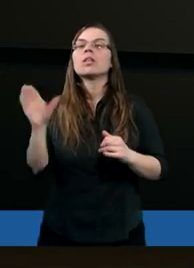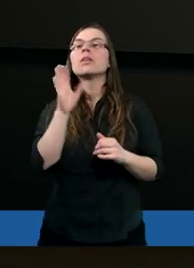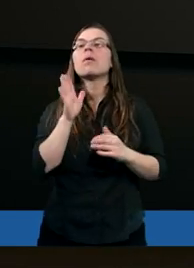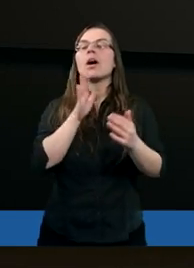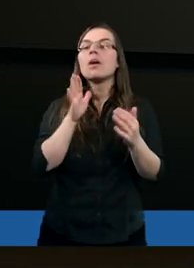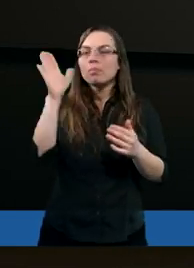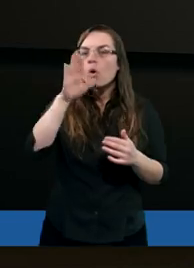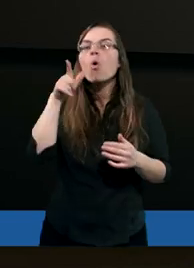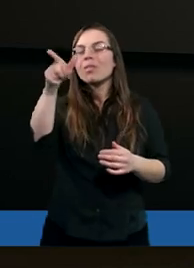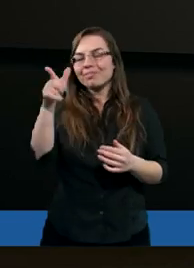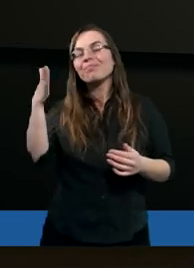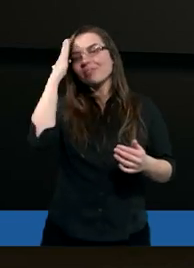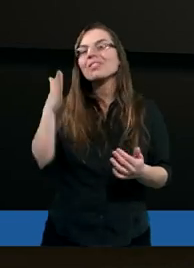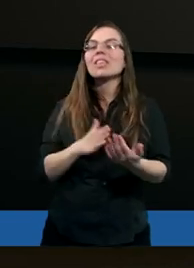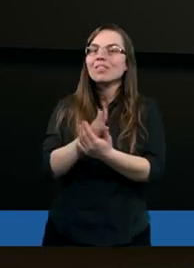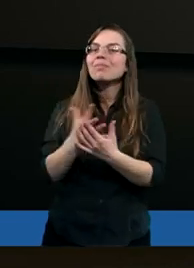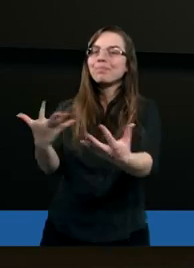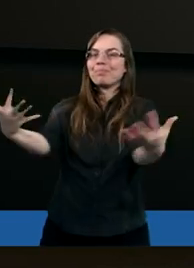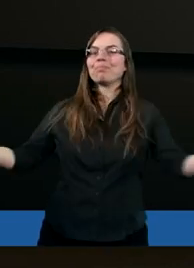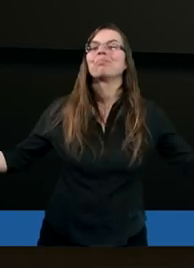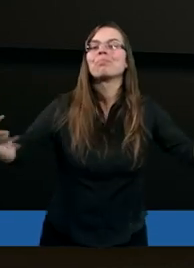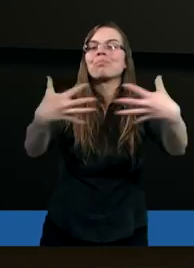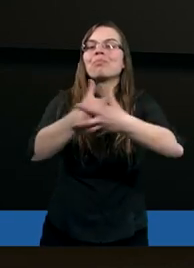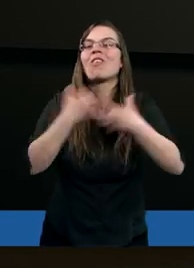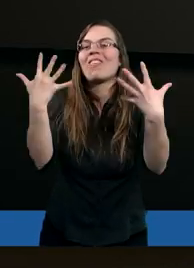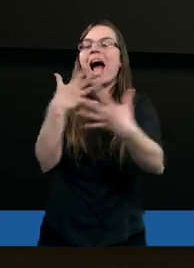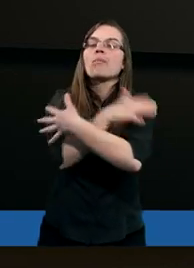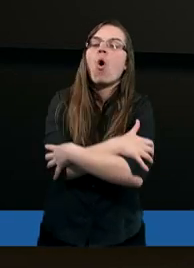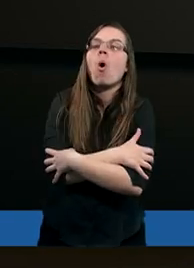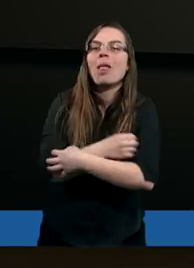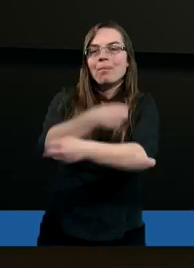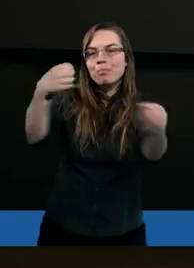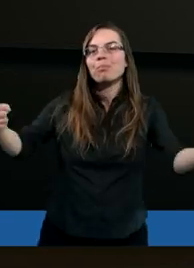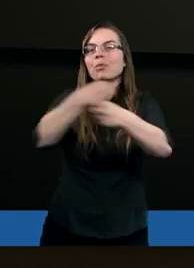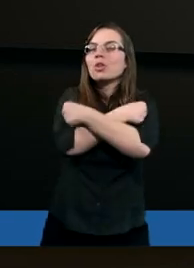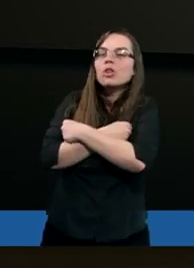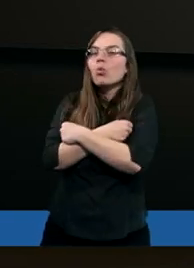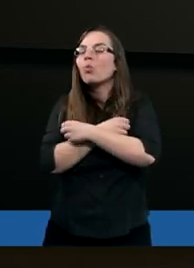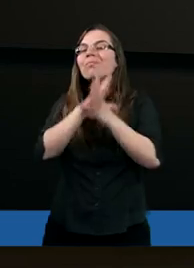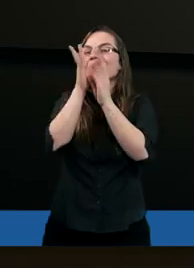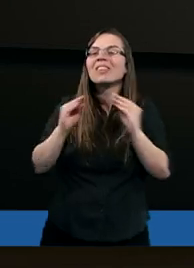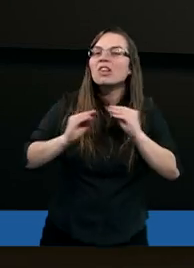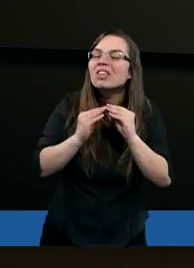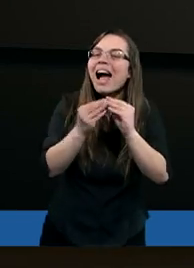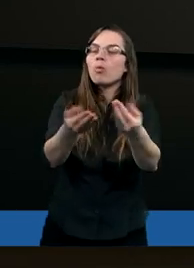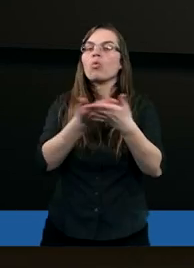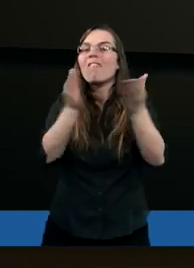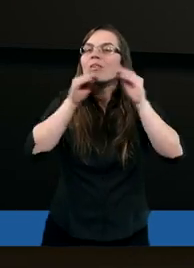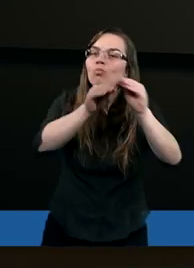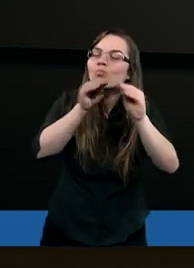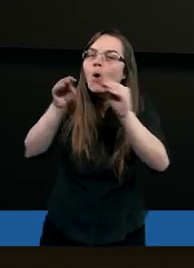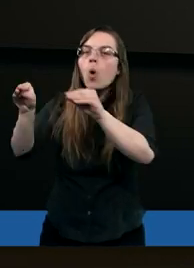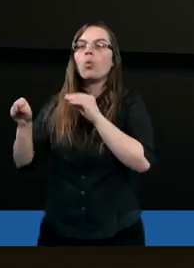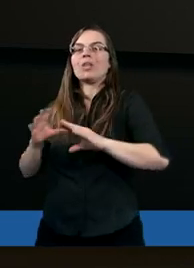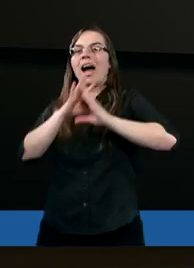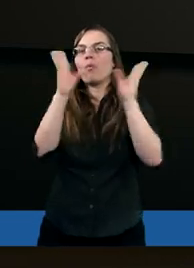Bóg ich bierze w swoje ramiona, będzie ich kształtował, pouczy